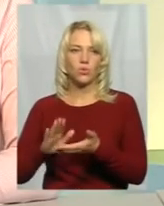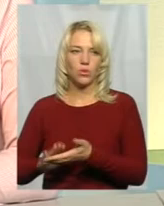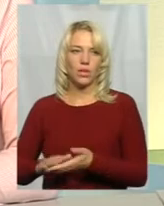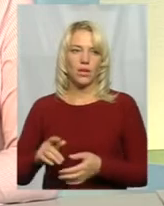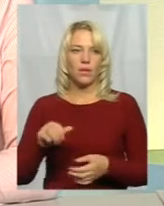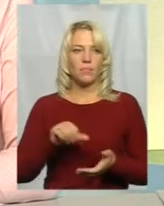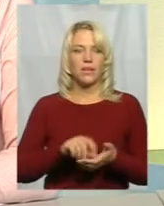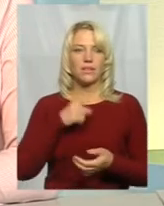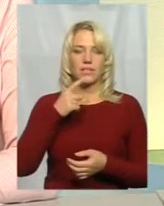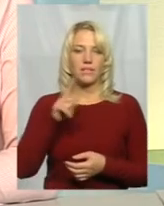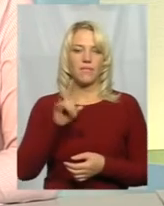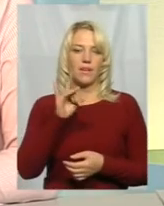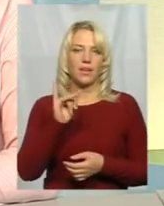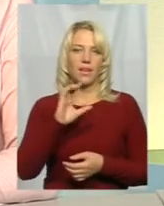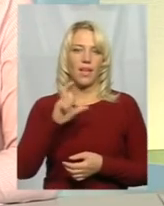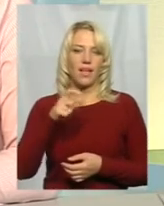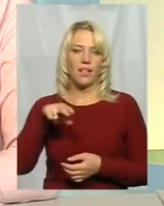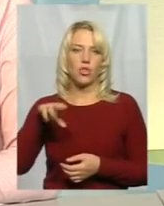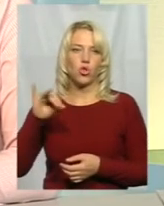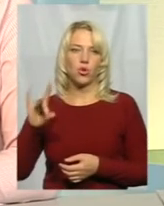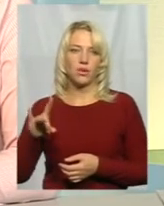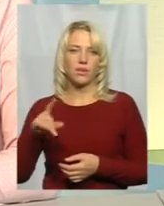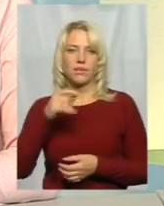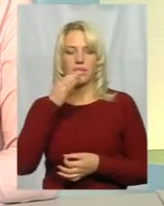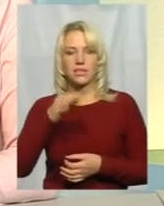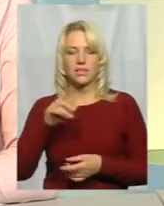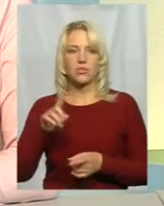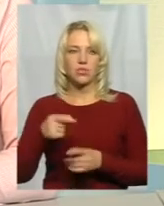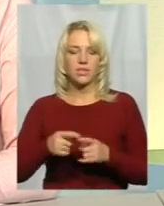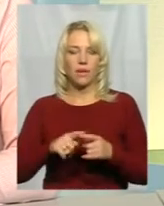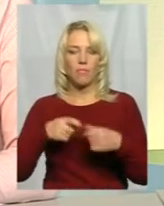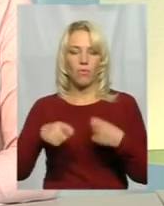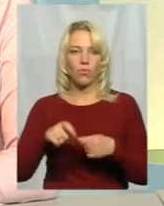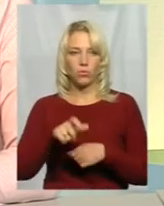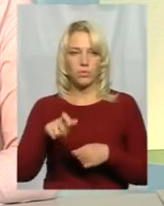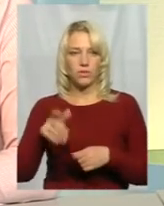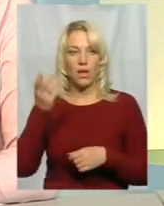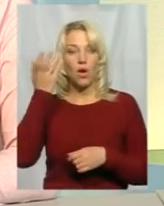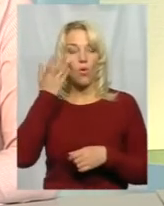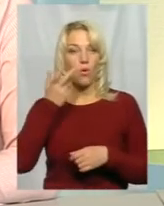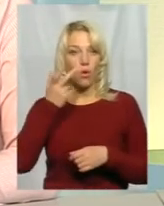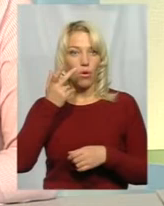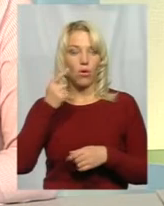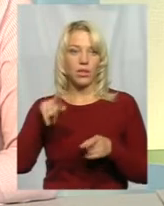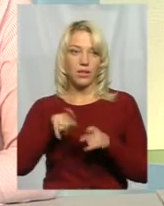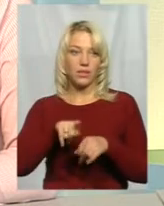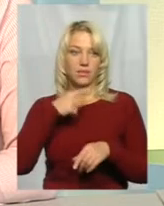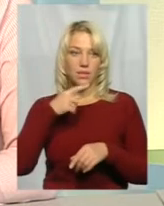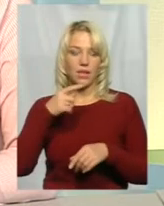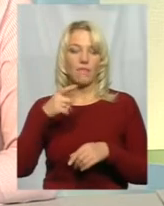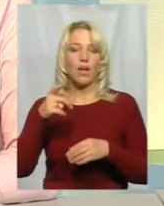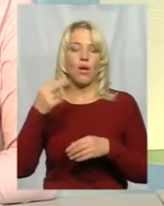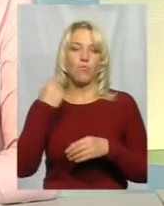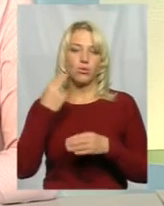представився ріалтором з понятими, які він назвав, що це покупці. Коли він так представився, боржник йому